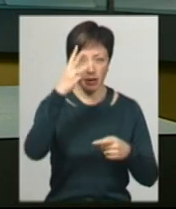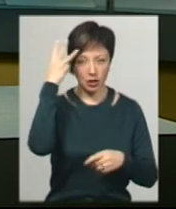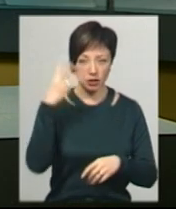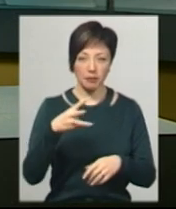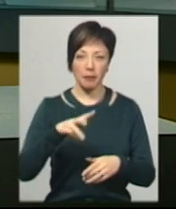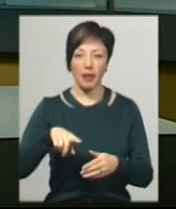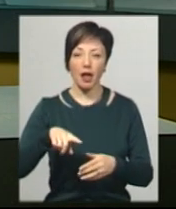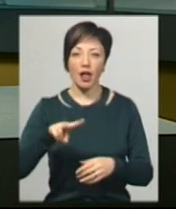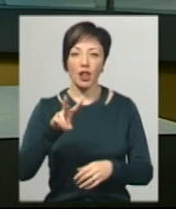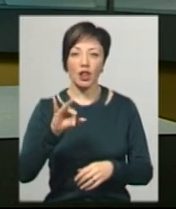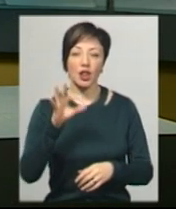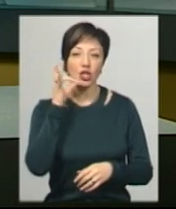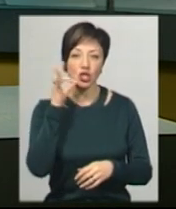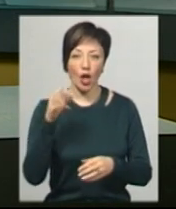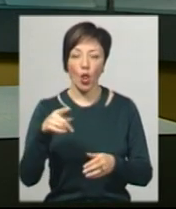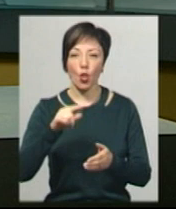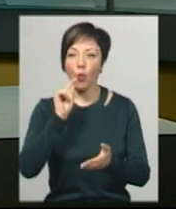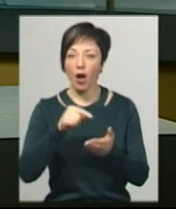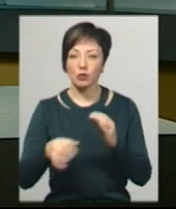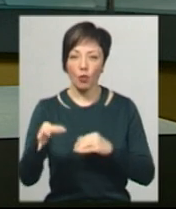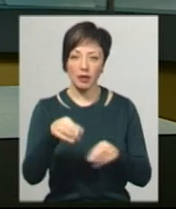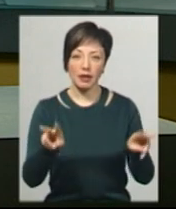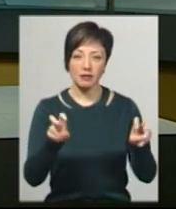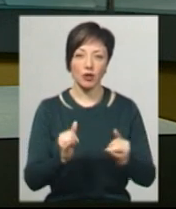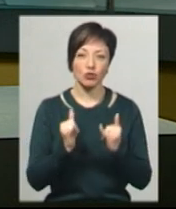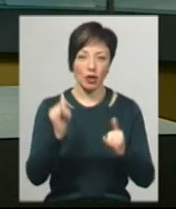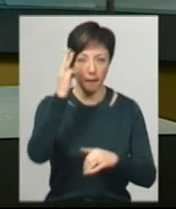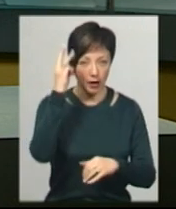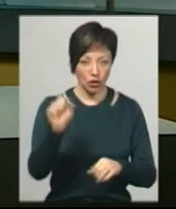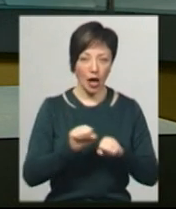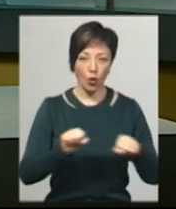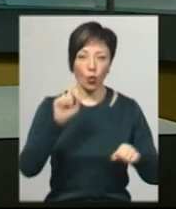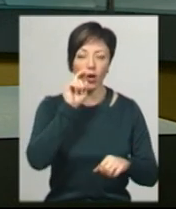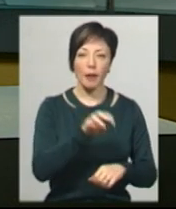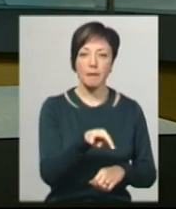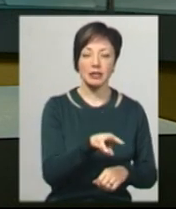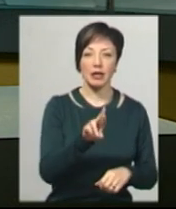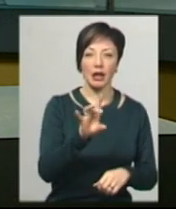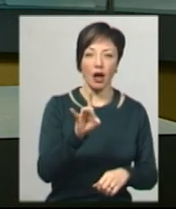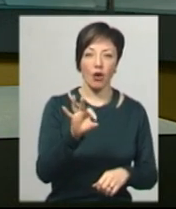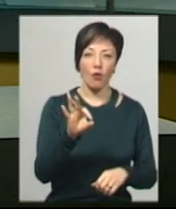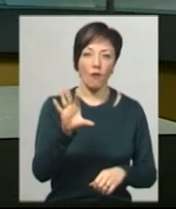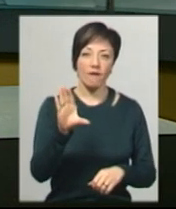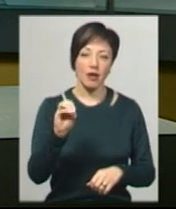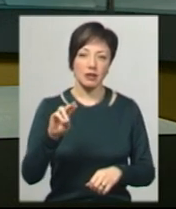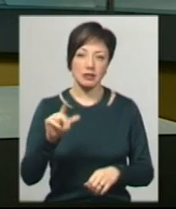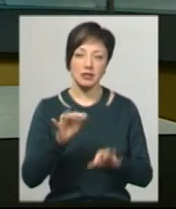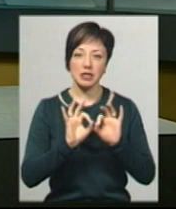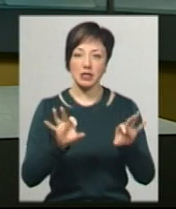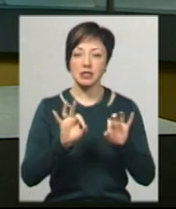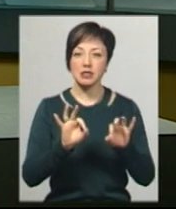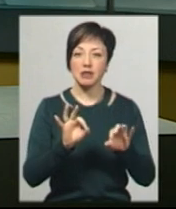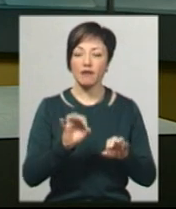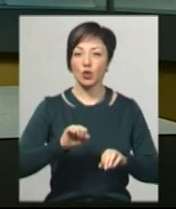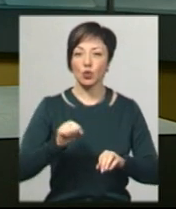Лисичанському Луганської області, назвали на честь хмельничанина, героя України Максима Яровця. Про це сказав його друг та ініціатор